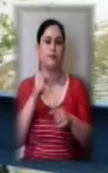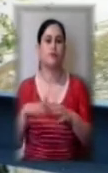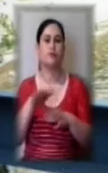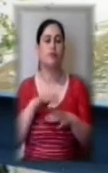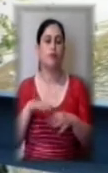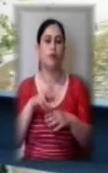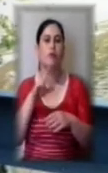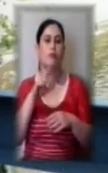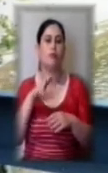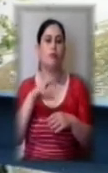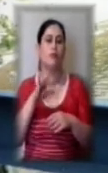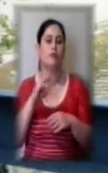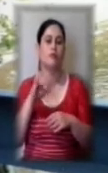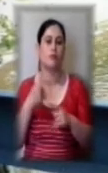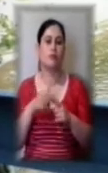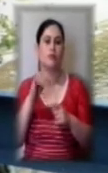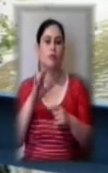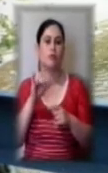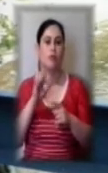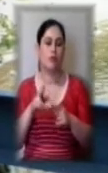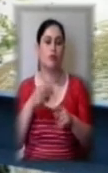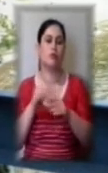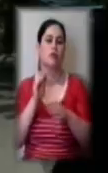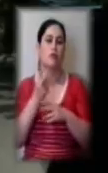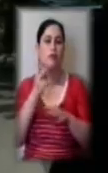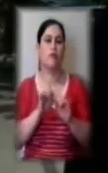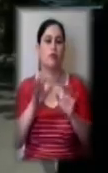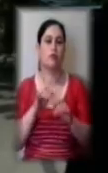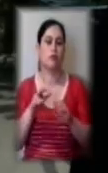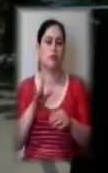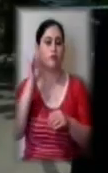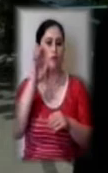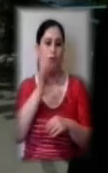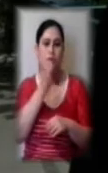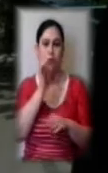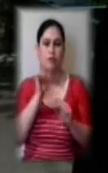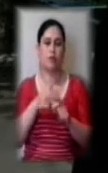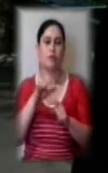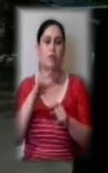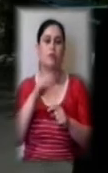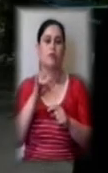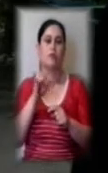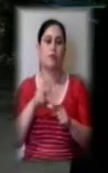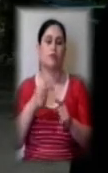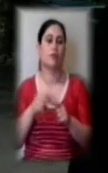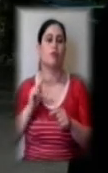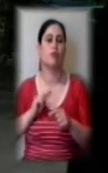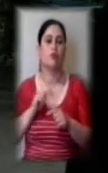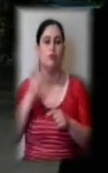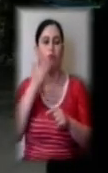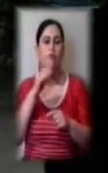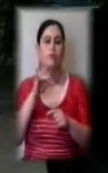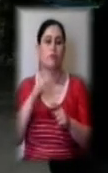в самому гідропарку додаткові два фонтанчика з питною водою. Пляж гідропарк до роботи в літній період готовий.